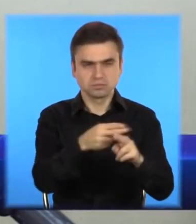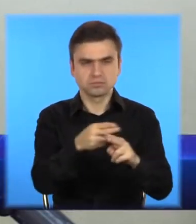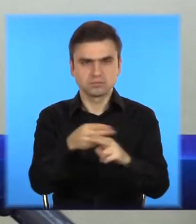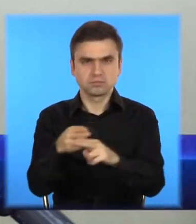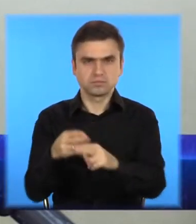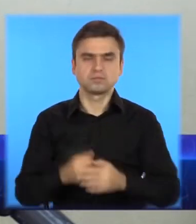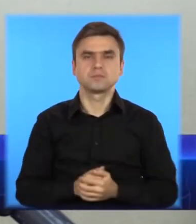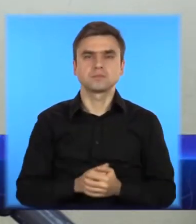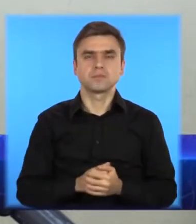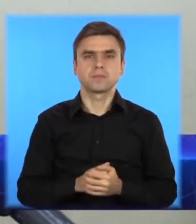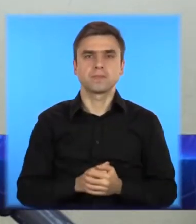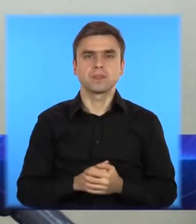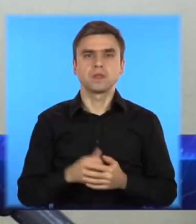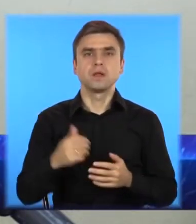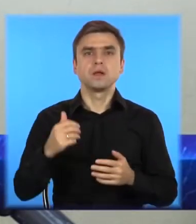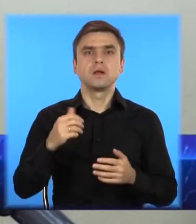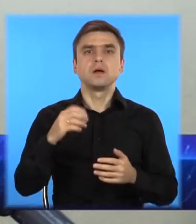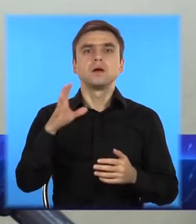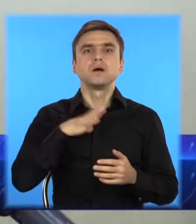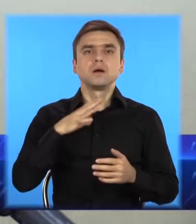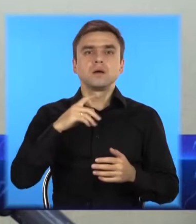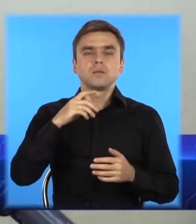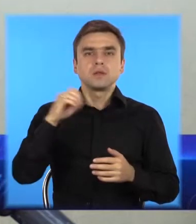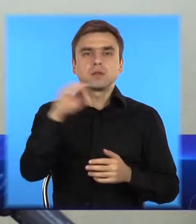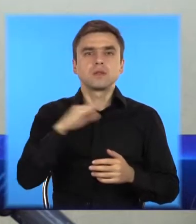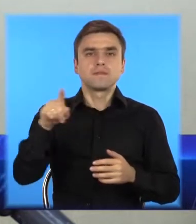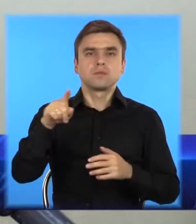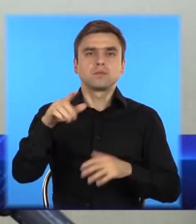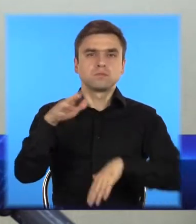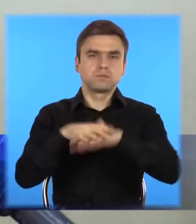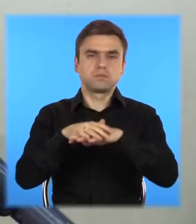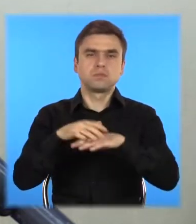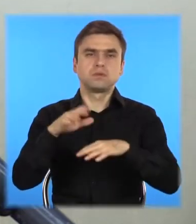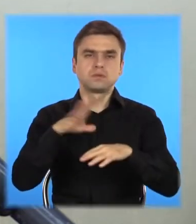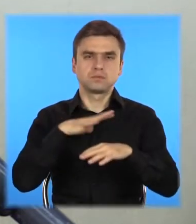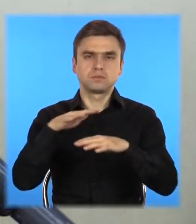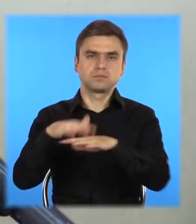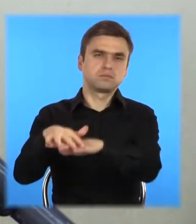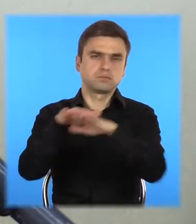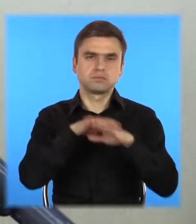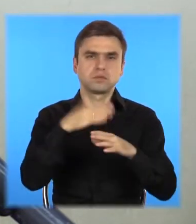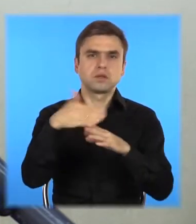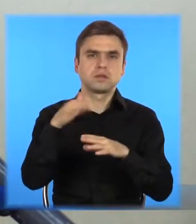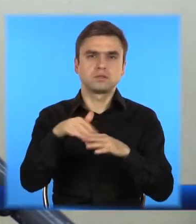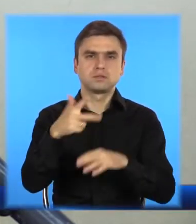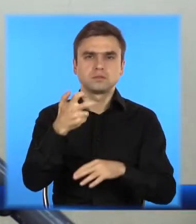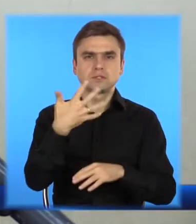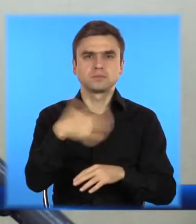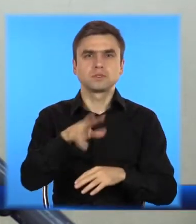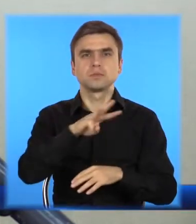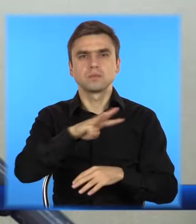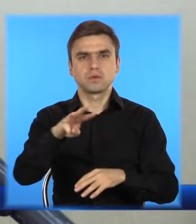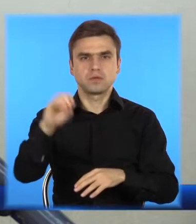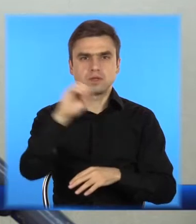внедрення крупномасштабної інституційної програми підприємства Європейський банк розвитку і реконструкції виділил кредит для підприємства в